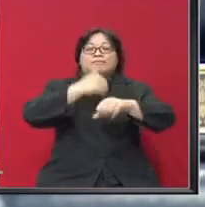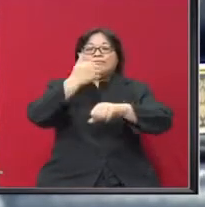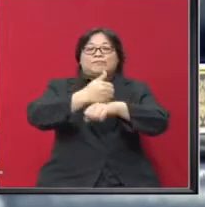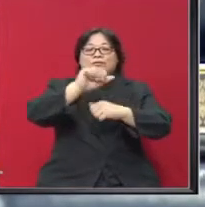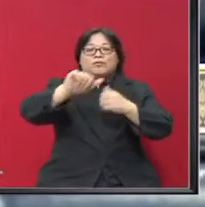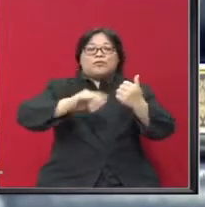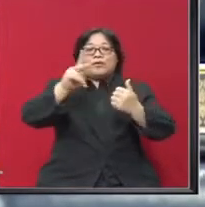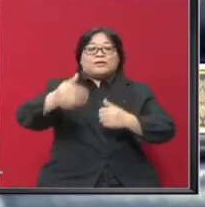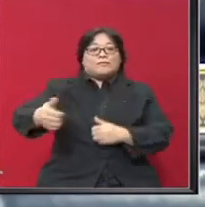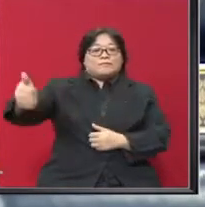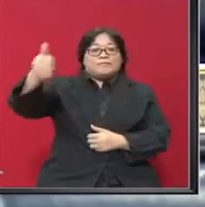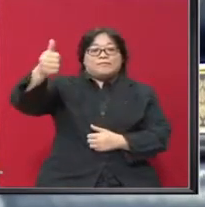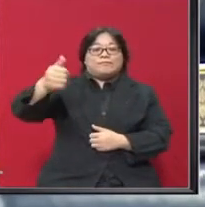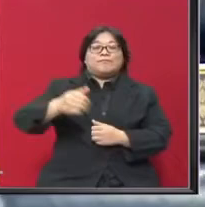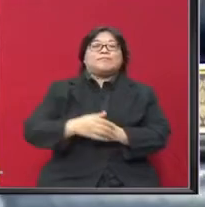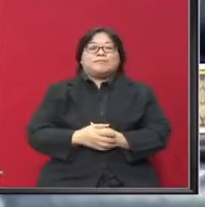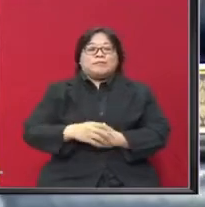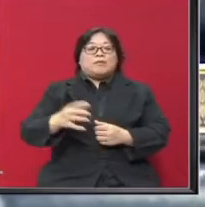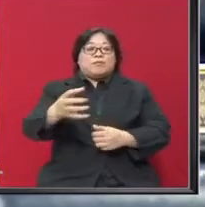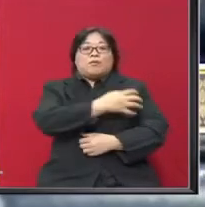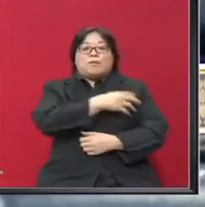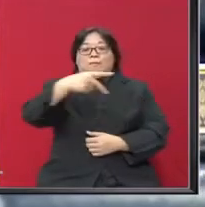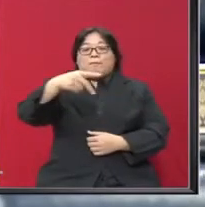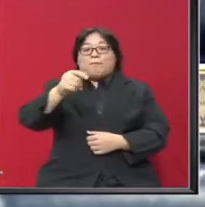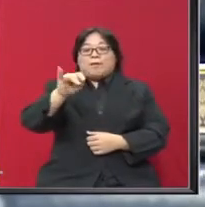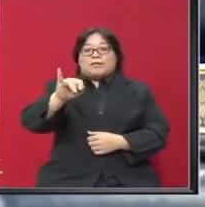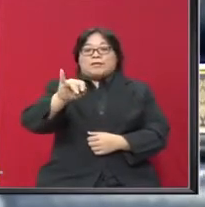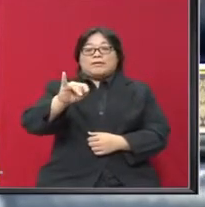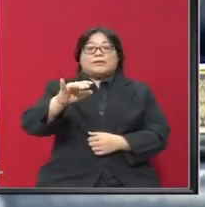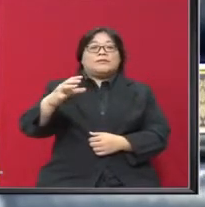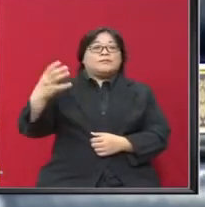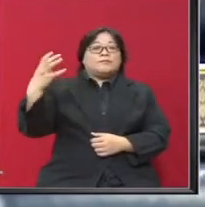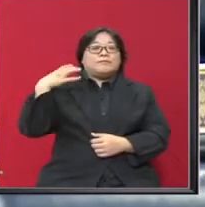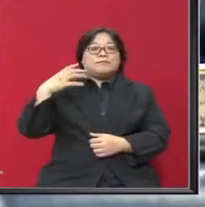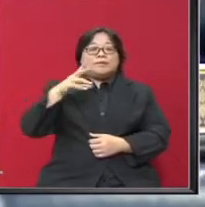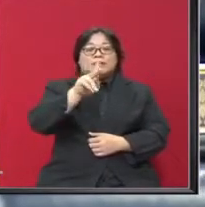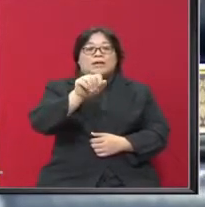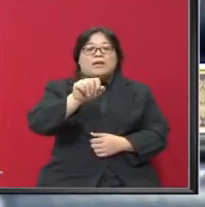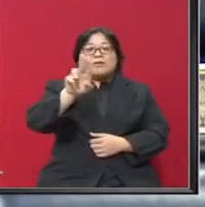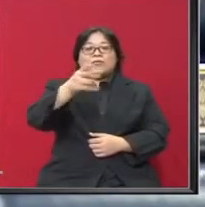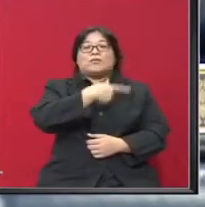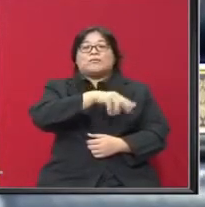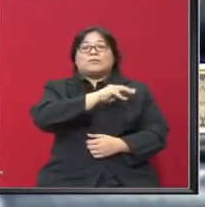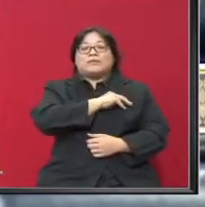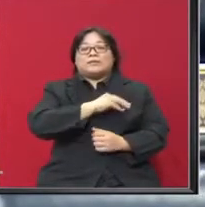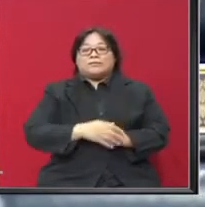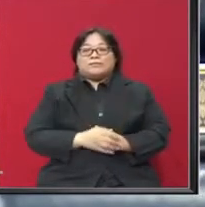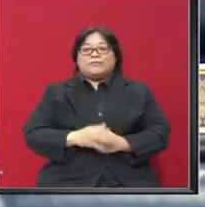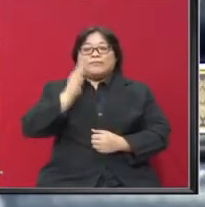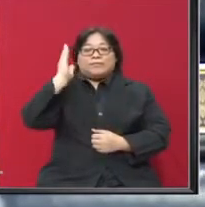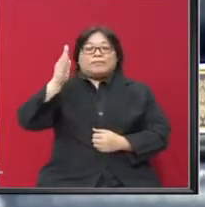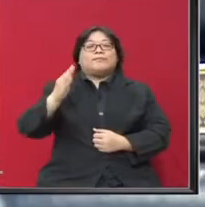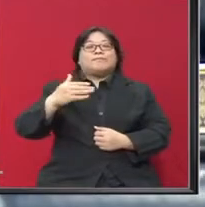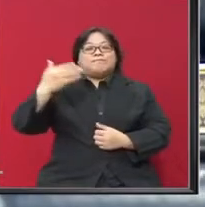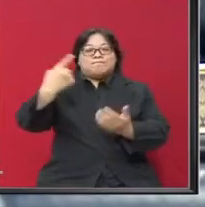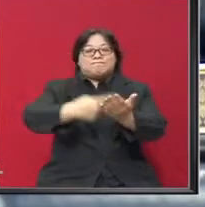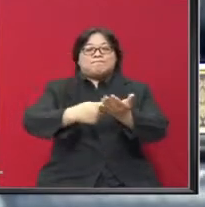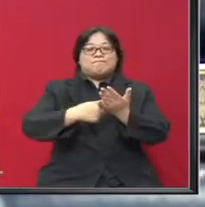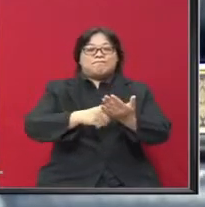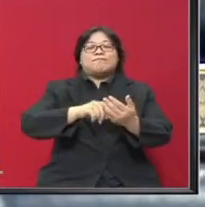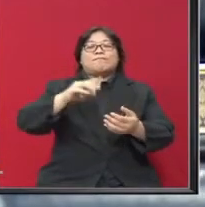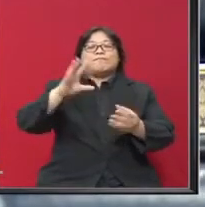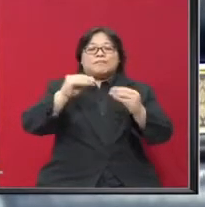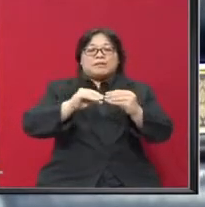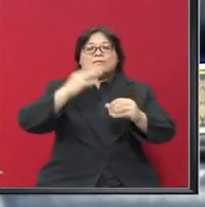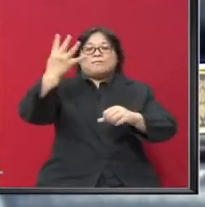Kuasa Induk Penguatkuasaan Parti yang dipengusikan Oleh Ketua Setiausaha Kementerian Dalam Negeri yang akan bersidang Sembanyak